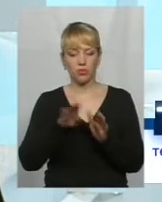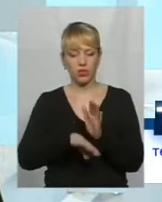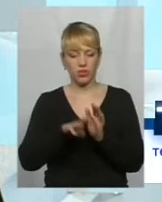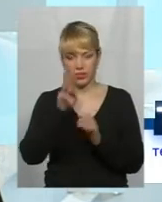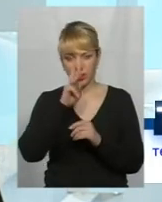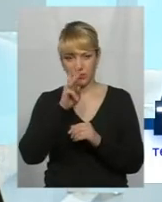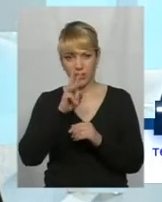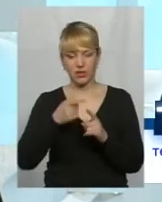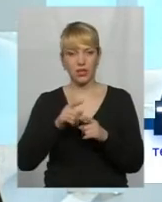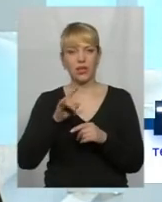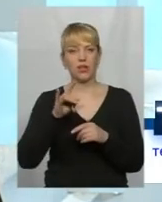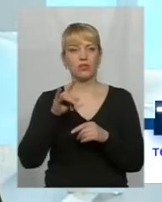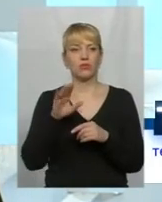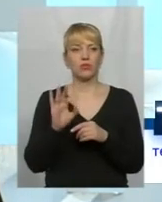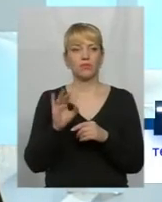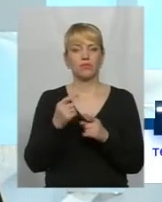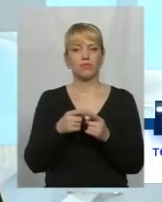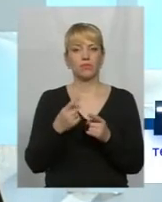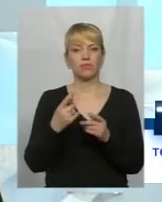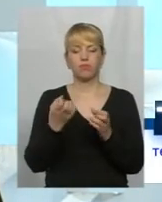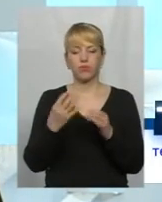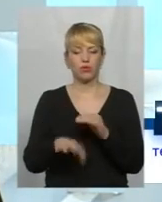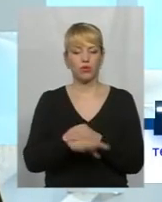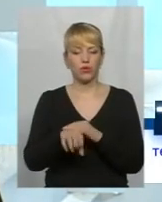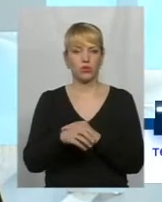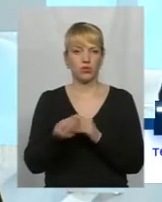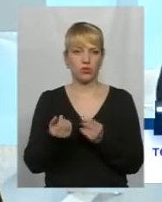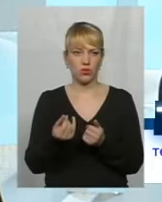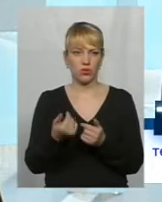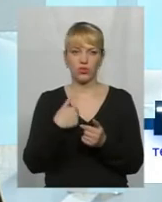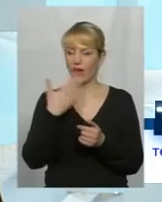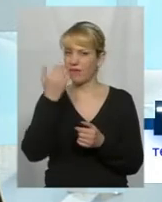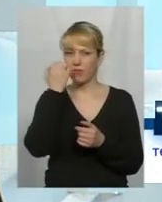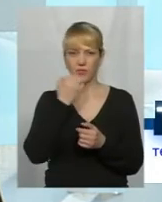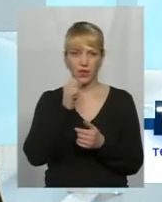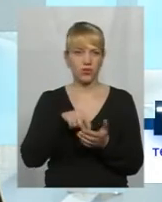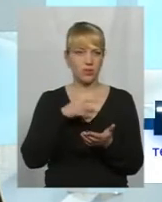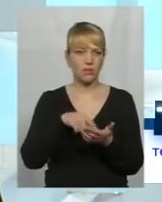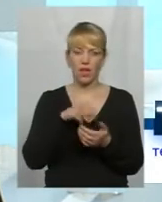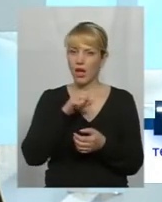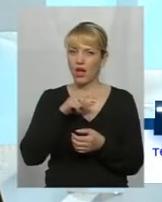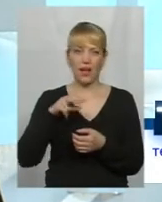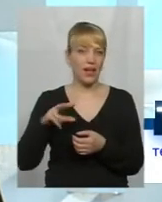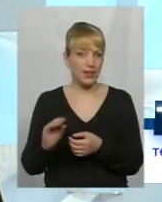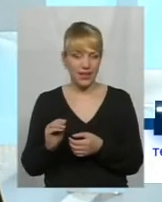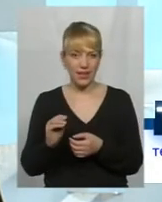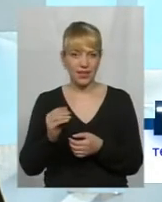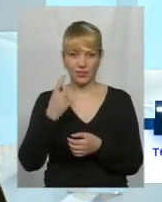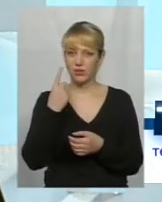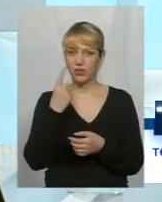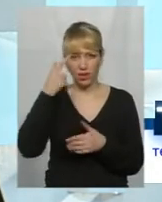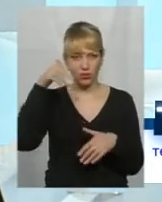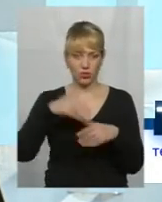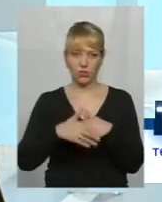Вони просто колосально крадуться. Я вам дякую за запитання, почули, але зрозуміти одне, що